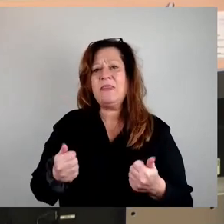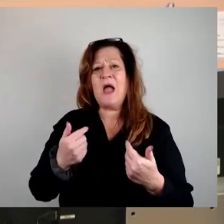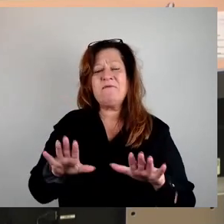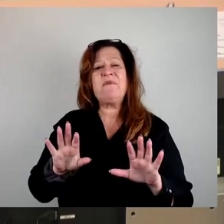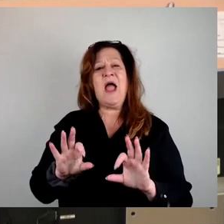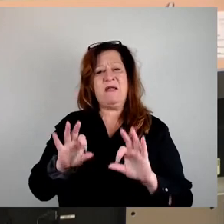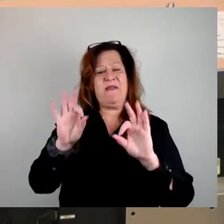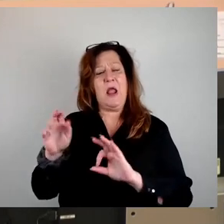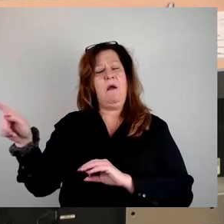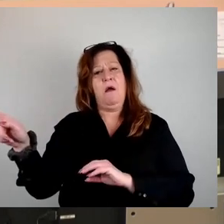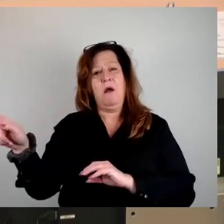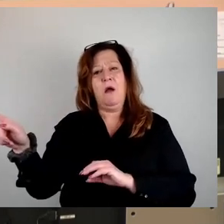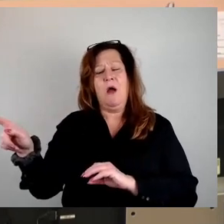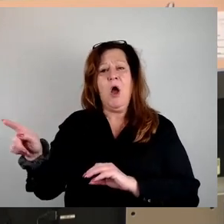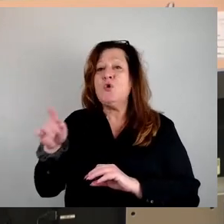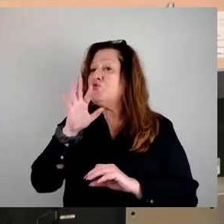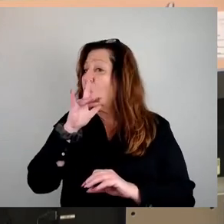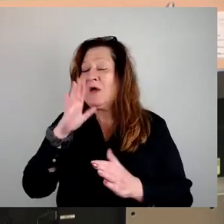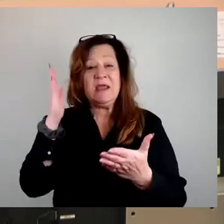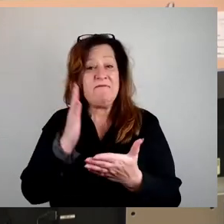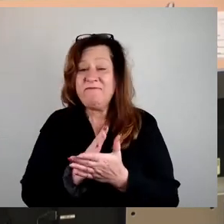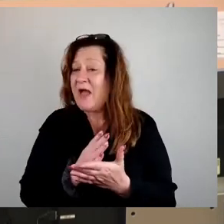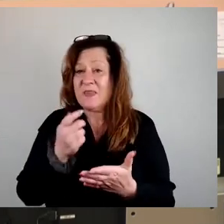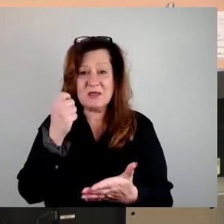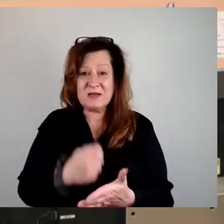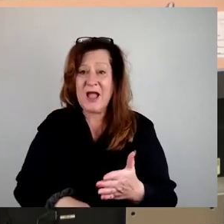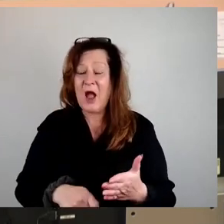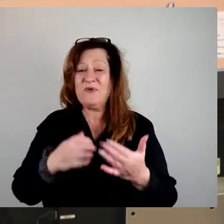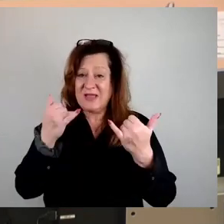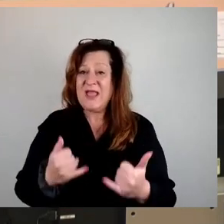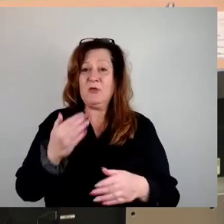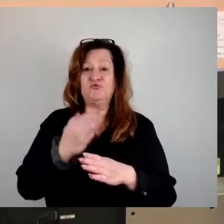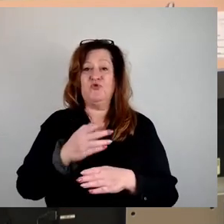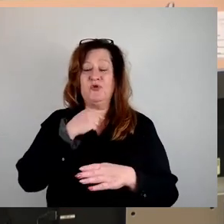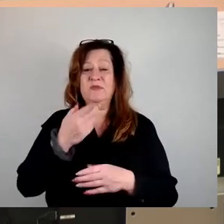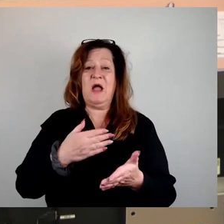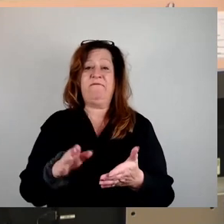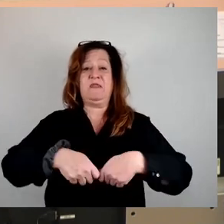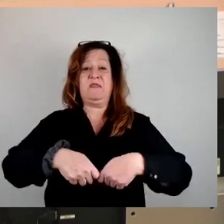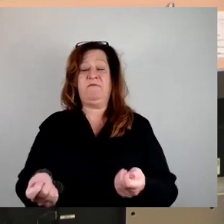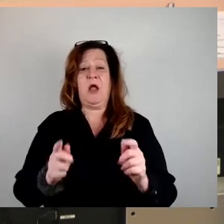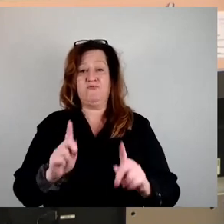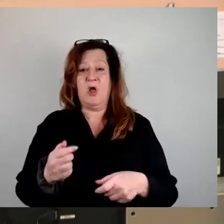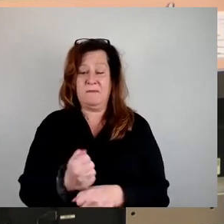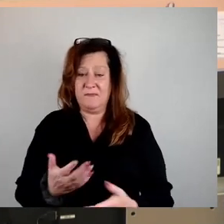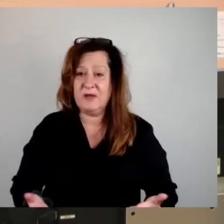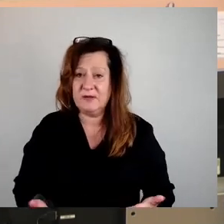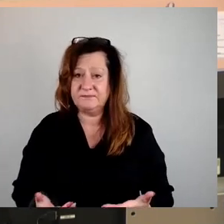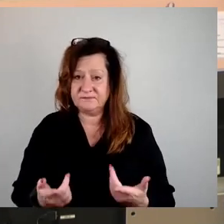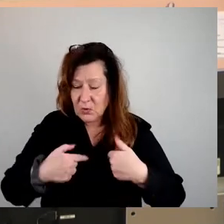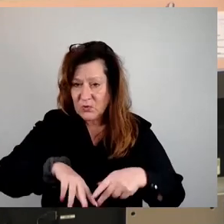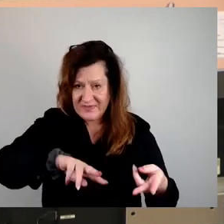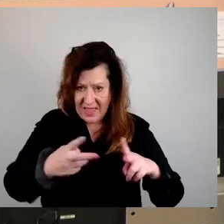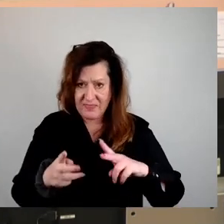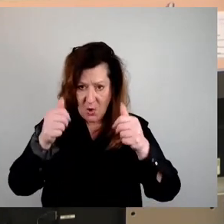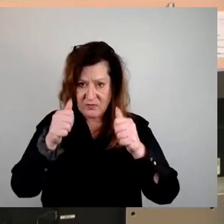noch nicht mal angekauft haben und da schon darüber fabuliert wird, dass man irgendwie Teile davon weiterverkaufen will. Unser Änderungsantrag bezieht sich sehr